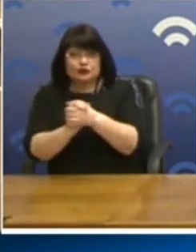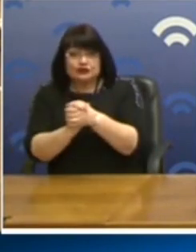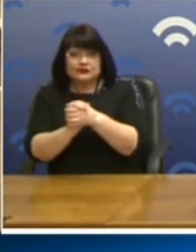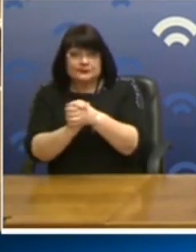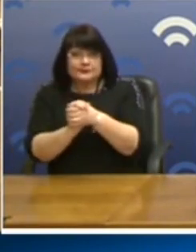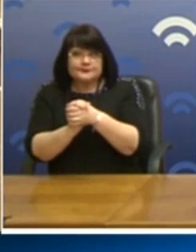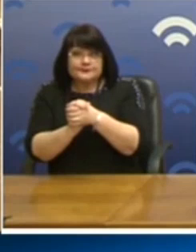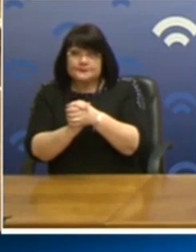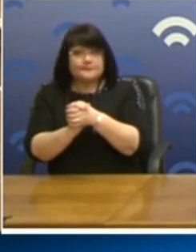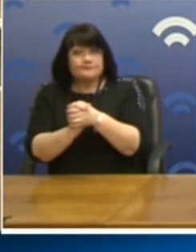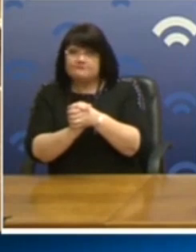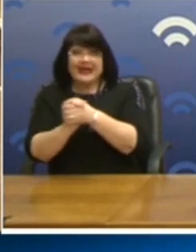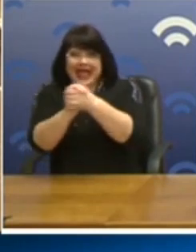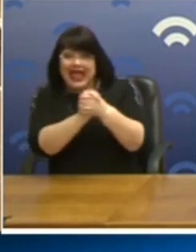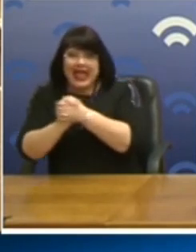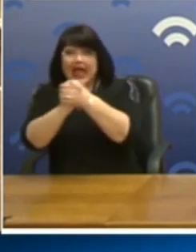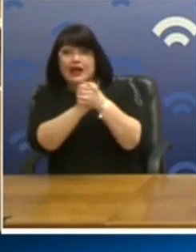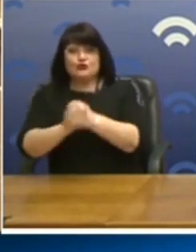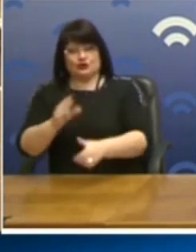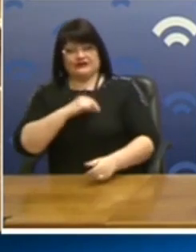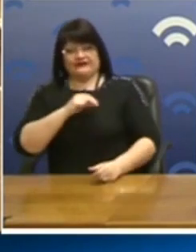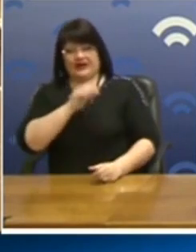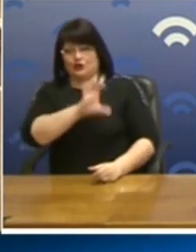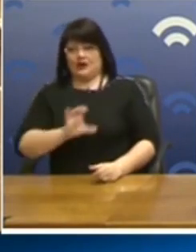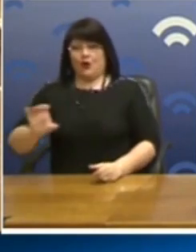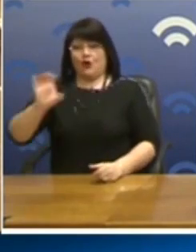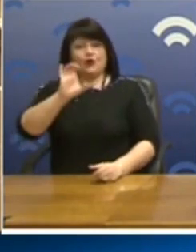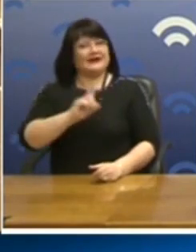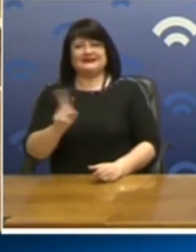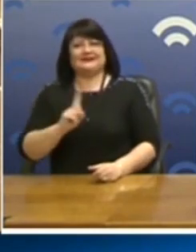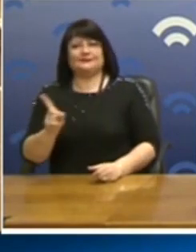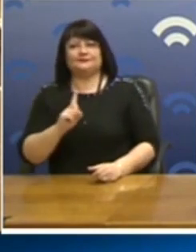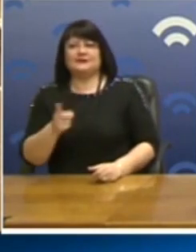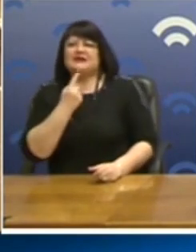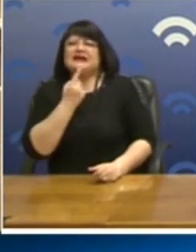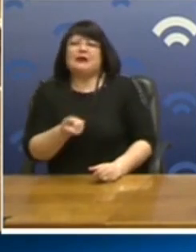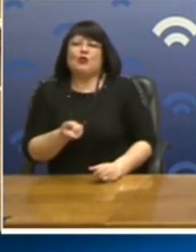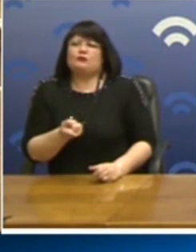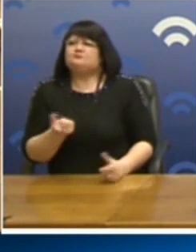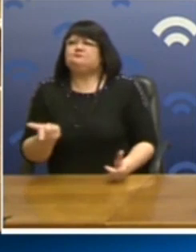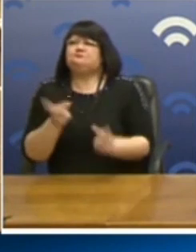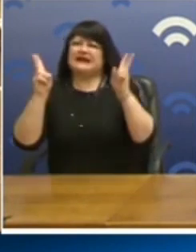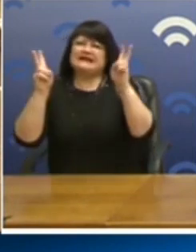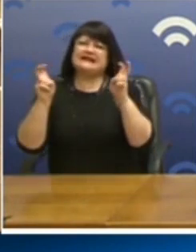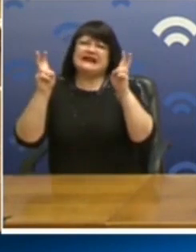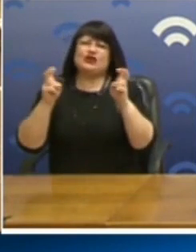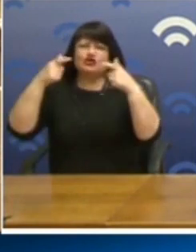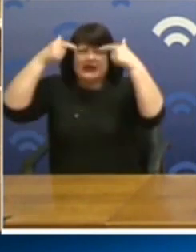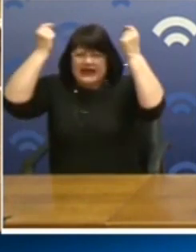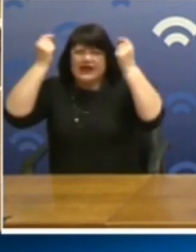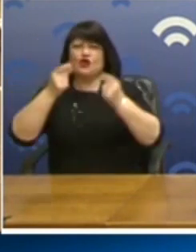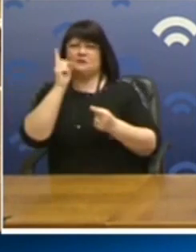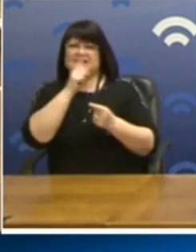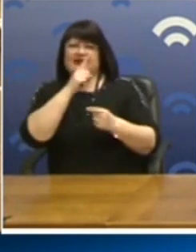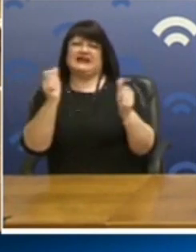είναι ένωση για το συμφέρον των λαών αλλά είναι όπως θέλετε πέστετη λίκο συμμαχία, τι